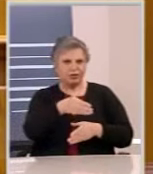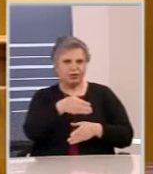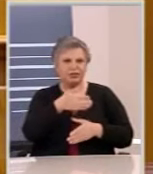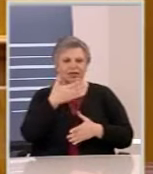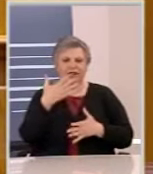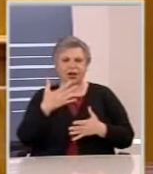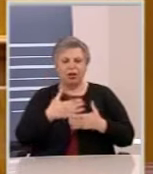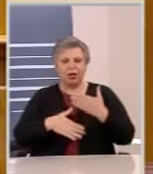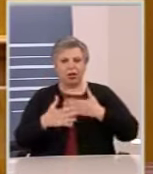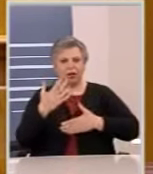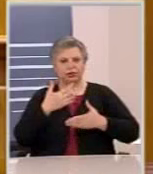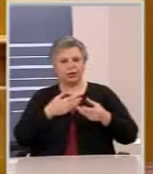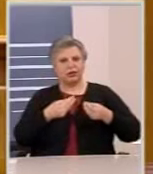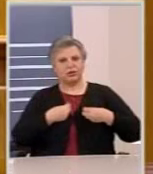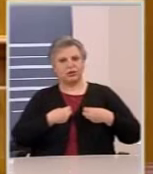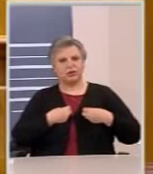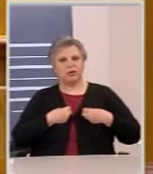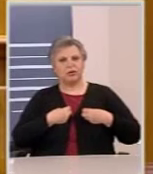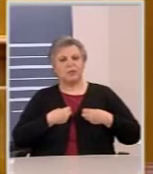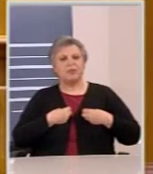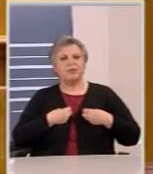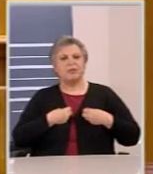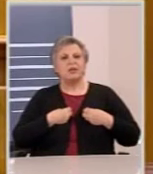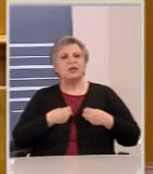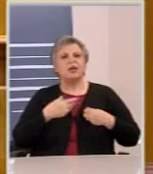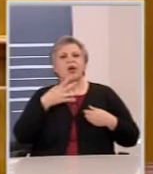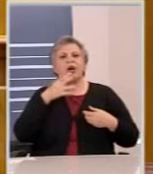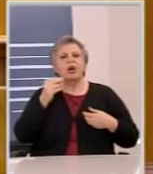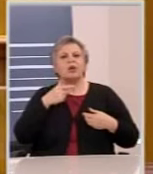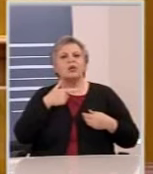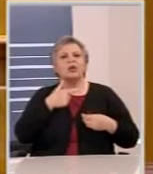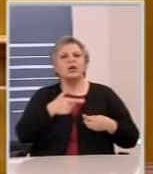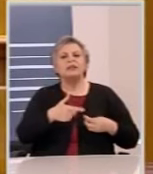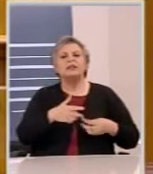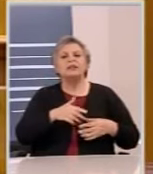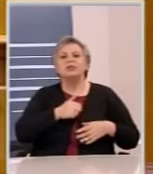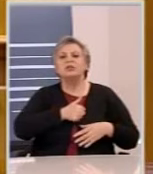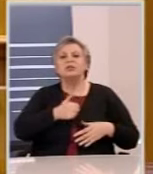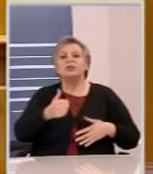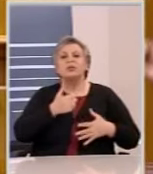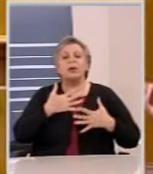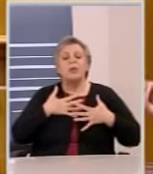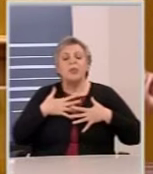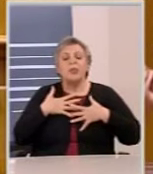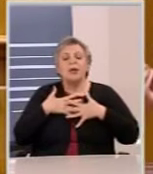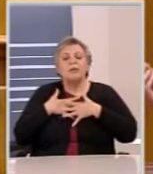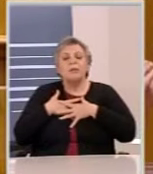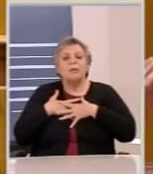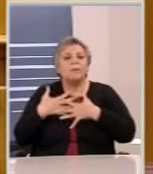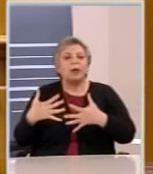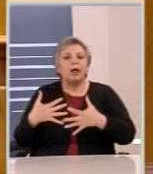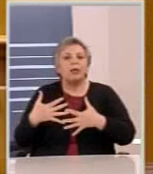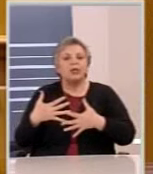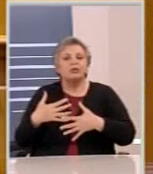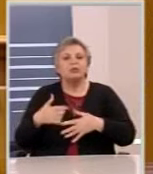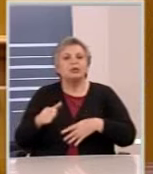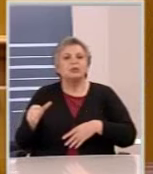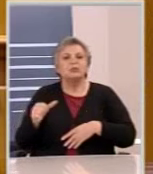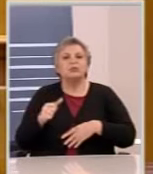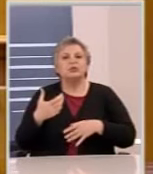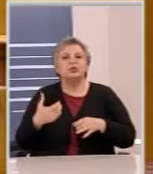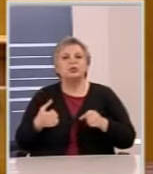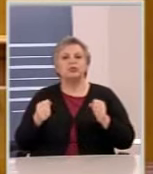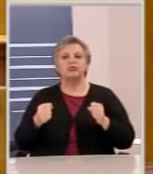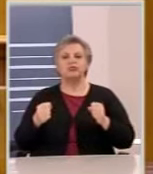Διότι εκτός από το να επιδεικνύετε το πάθος σας για να επιστρέψετε στις καρέκλειες εξουσίας, τι άλλο έχετε να